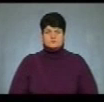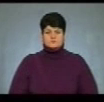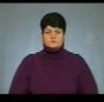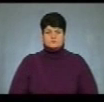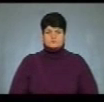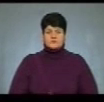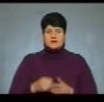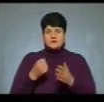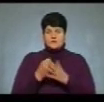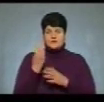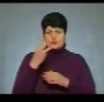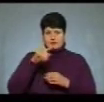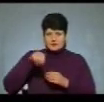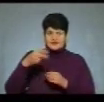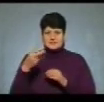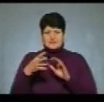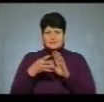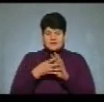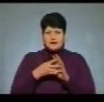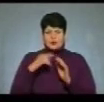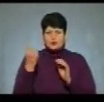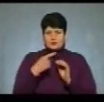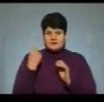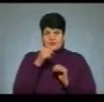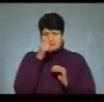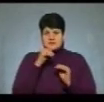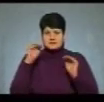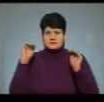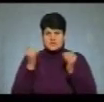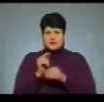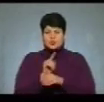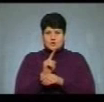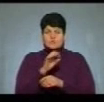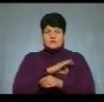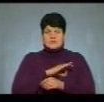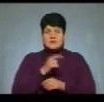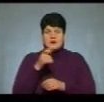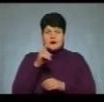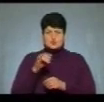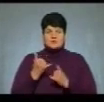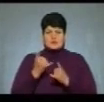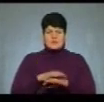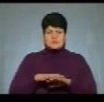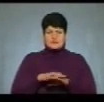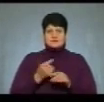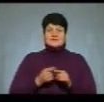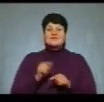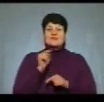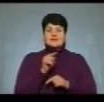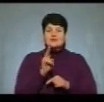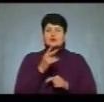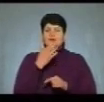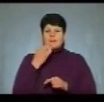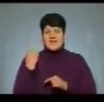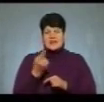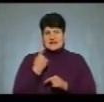До 3,29 кубометра на місяць знизив Кабмін норму споживання газу для населення. Це для тих, хто не має